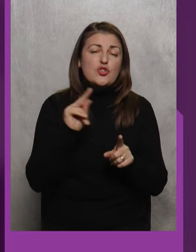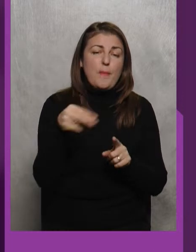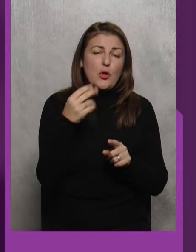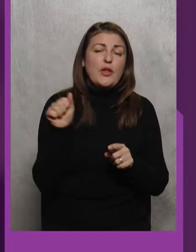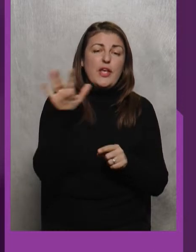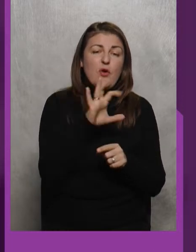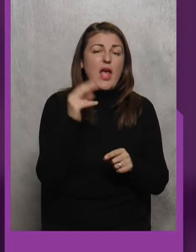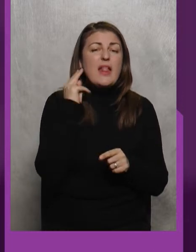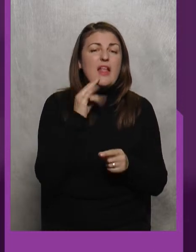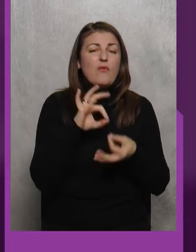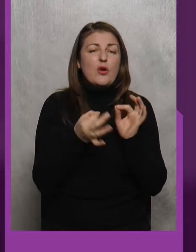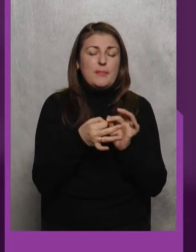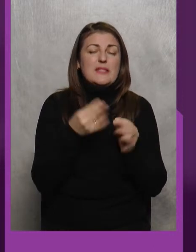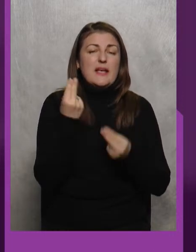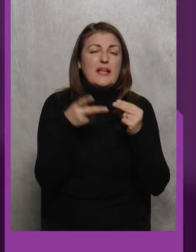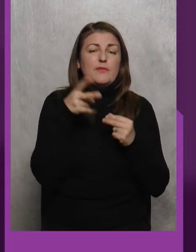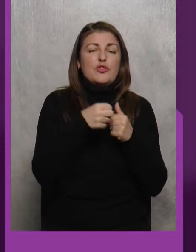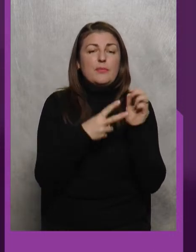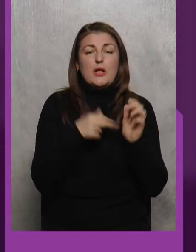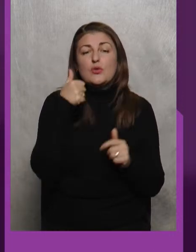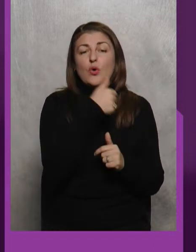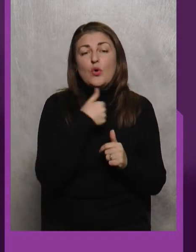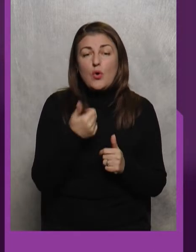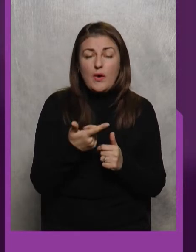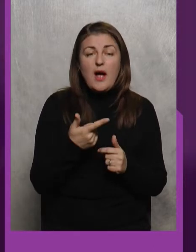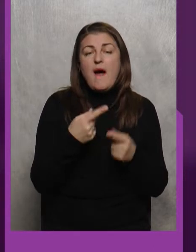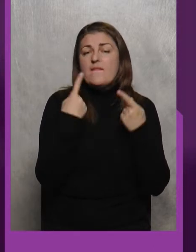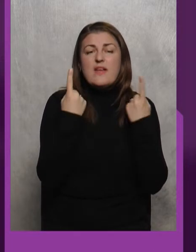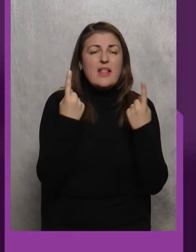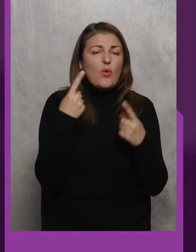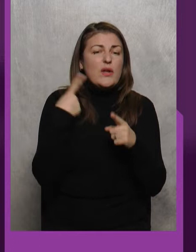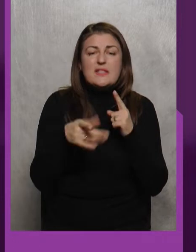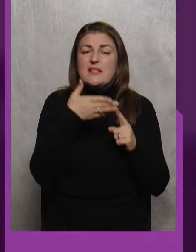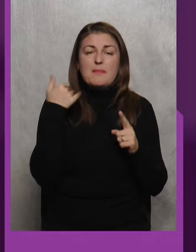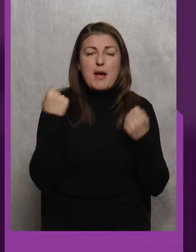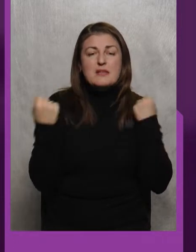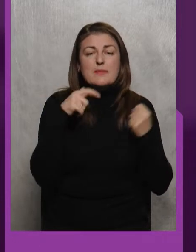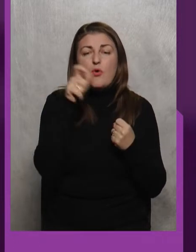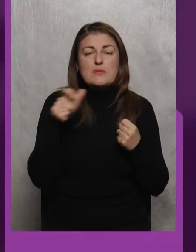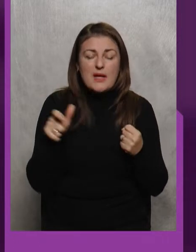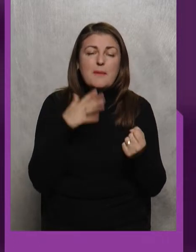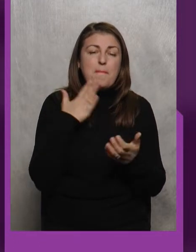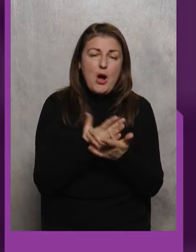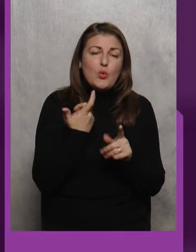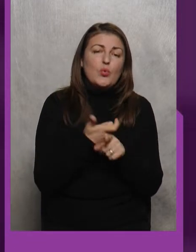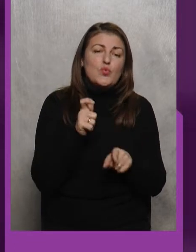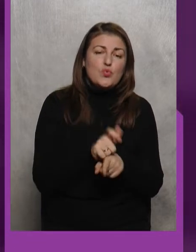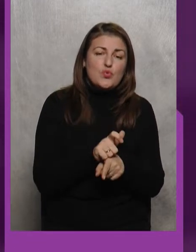Європи Та дефлімпійські ігри 2017 року Великої різниці немає Спортсмени Мають Дуже